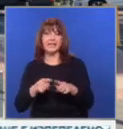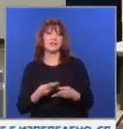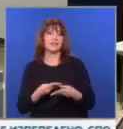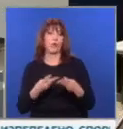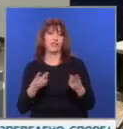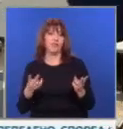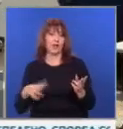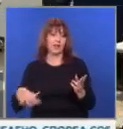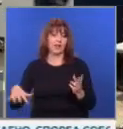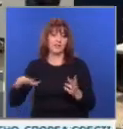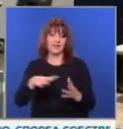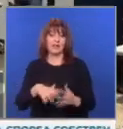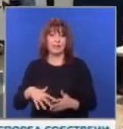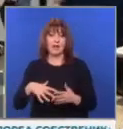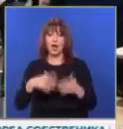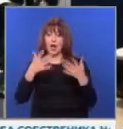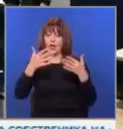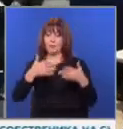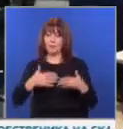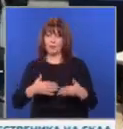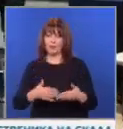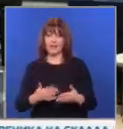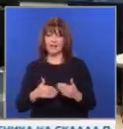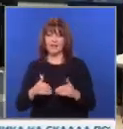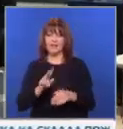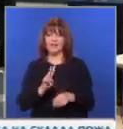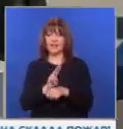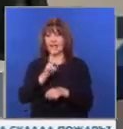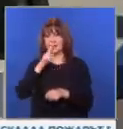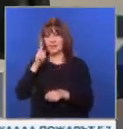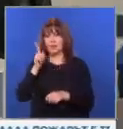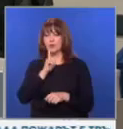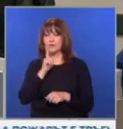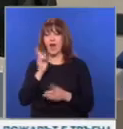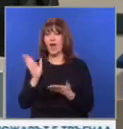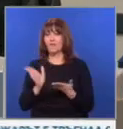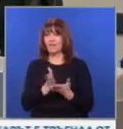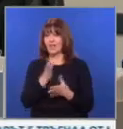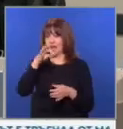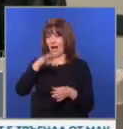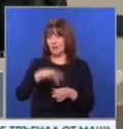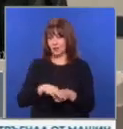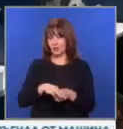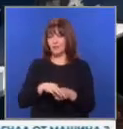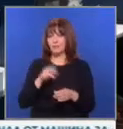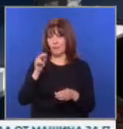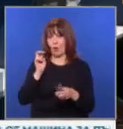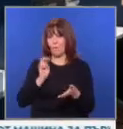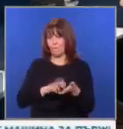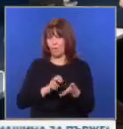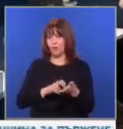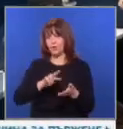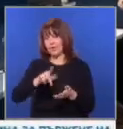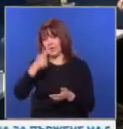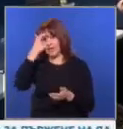цялата страна. Според данни, цитирани от Нью Йорк Таймс, над 12 милиона души вече са упръжнили правото си на глас по почтата или